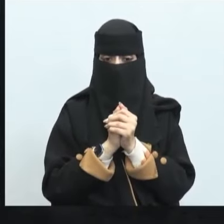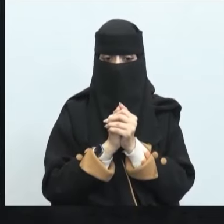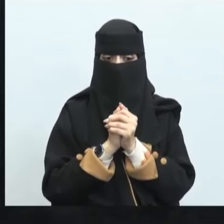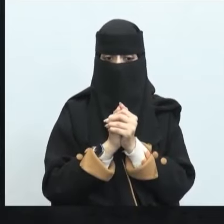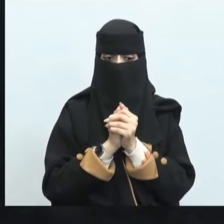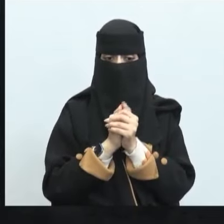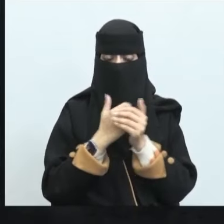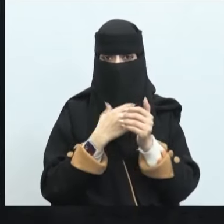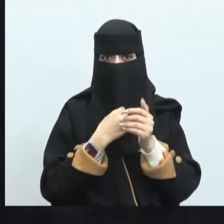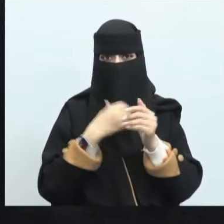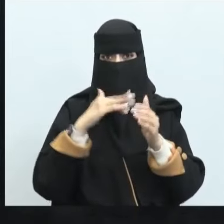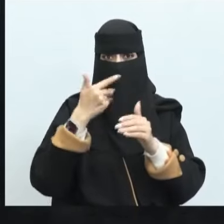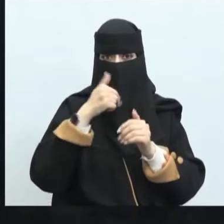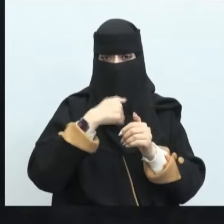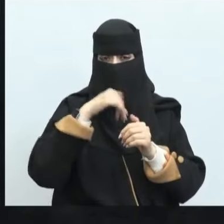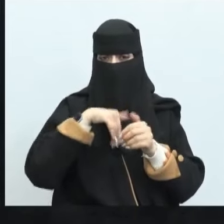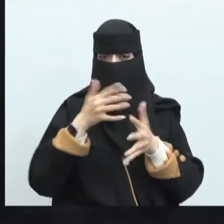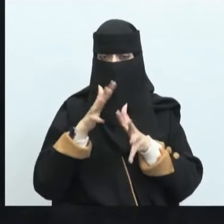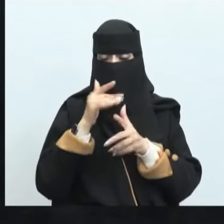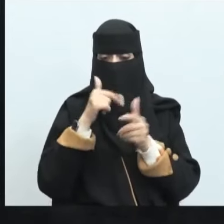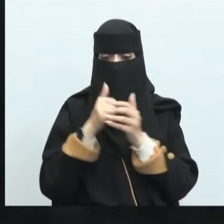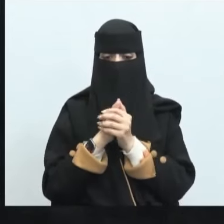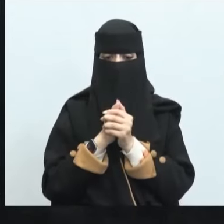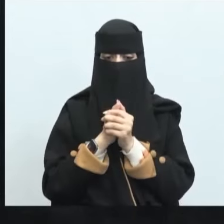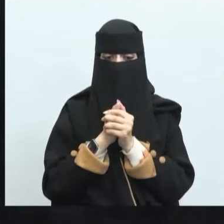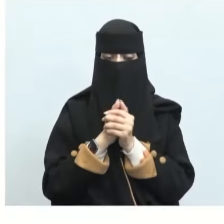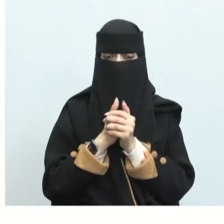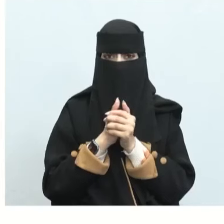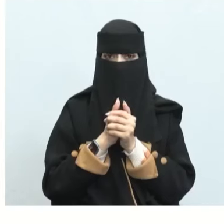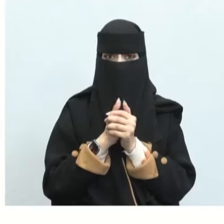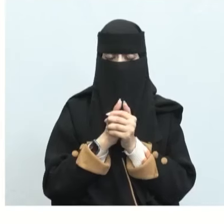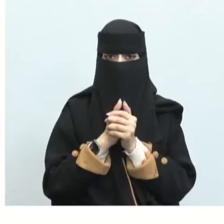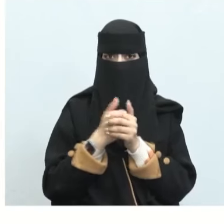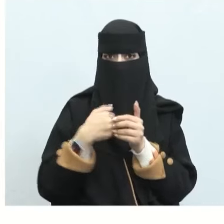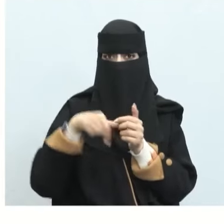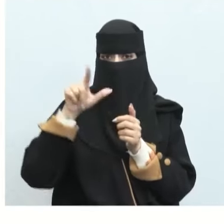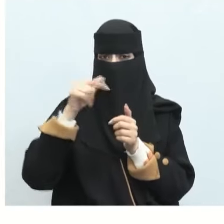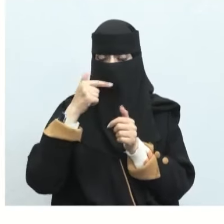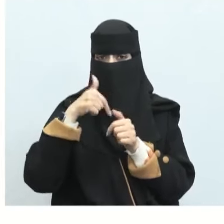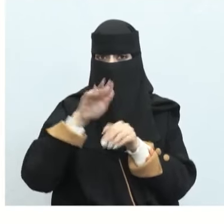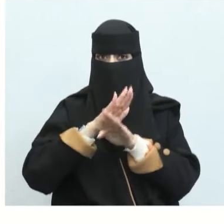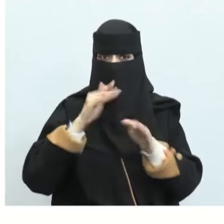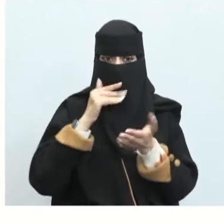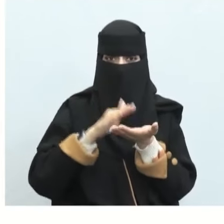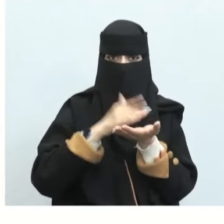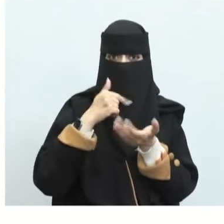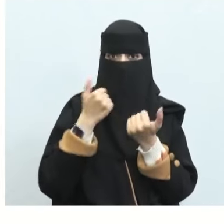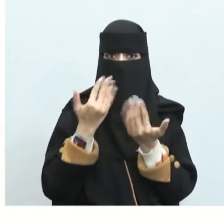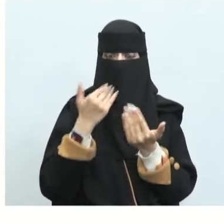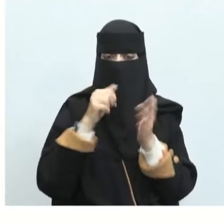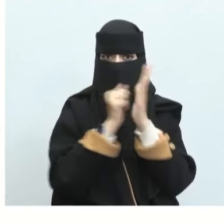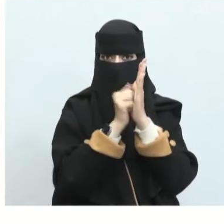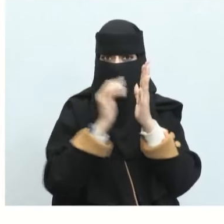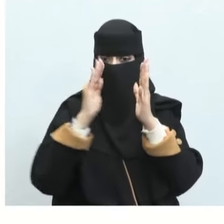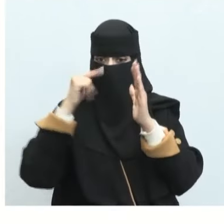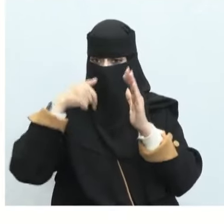إذا كان في نفسه شك أو ريبة ويقول لم تره جارة يمشي في ساحتها لريبة حين يخلي بيته الجار حتى لم يكن أحد هناك